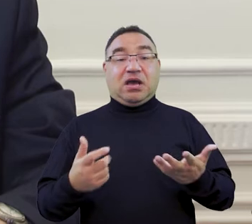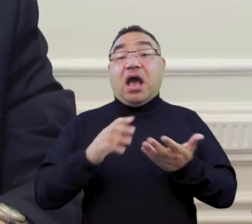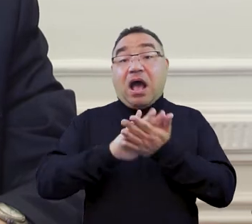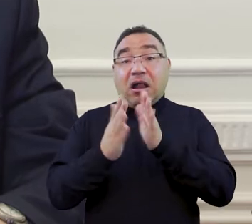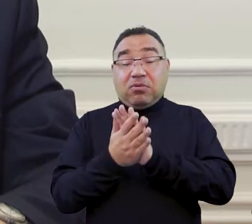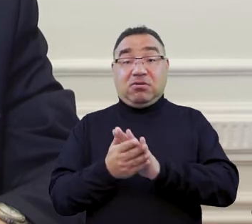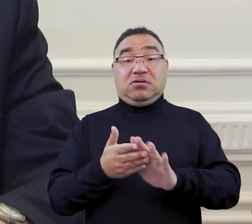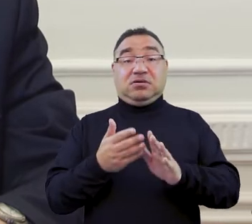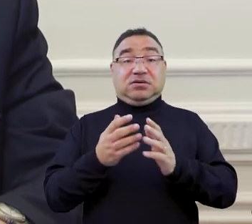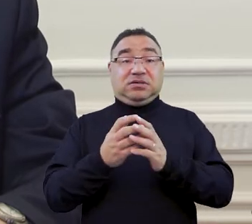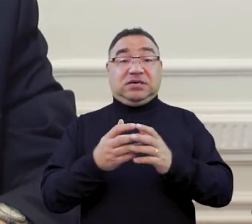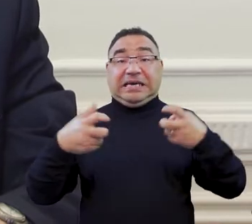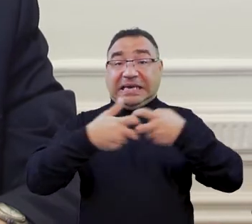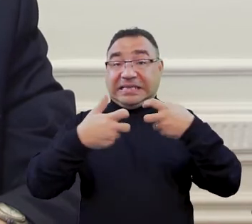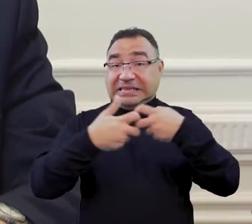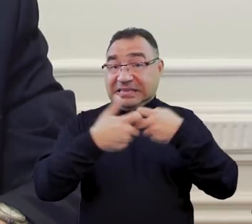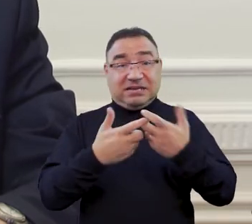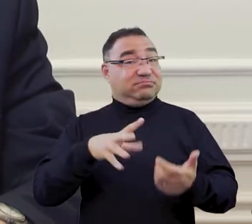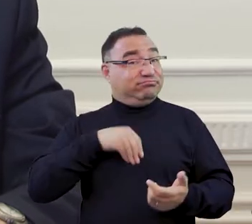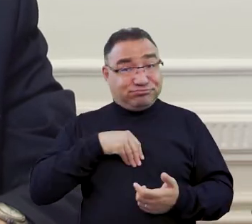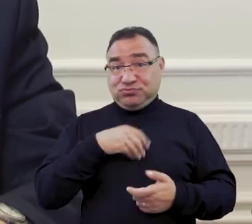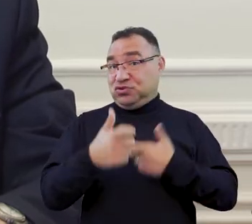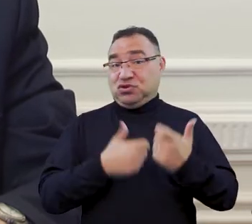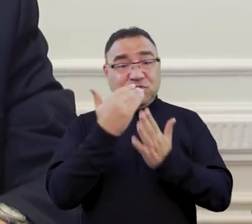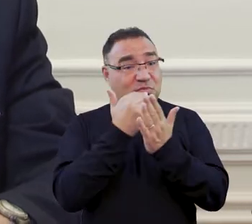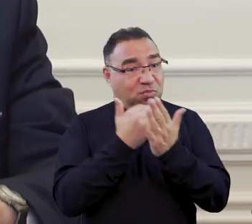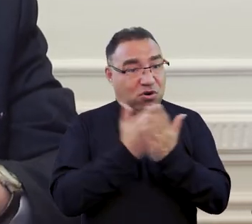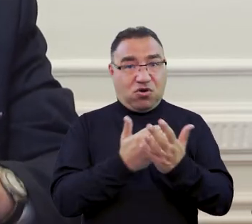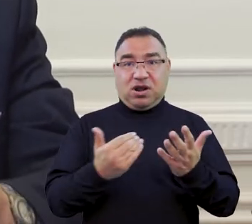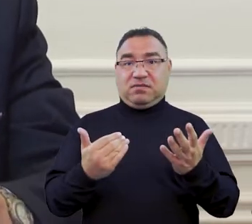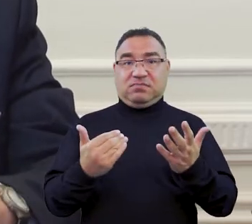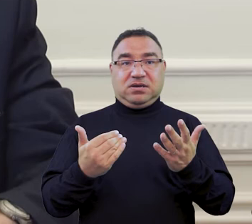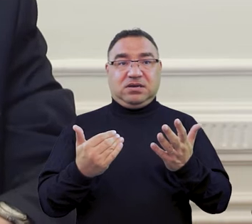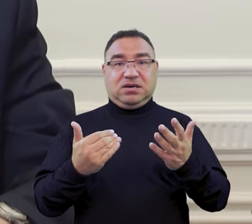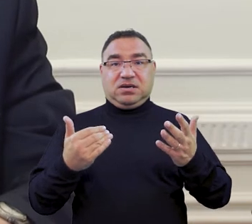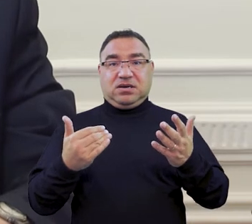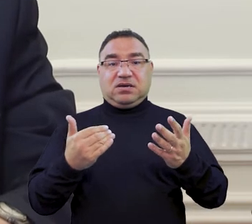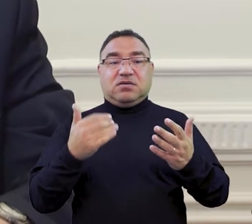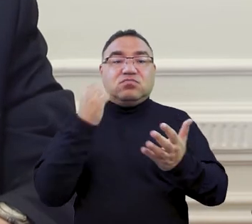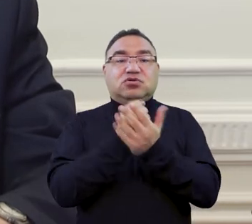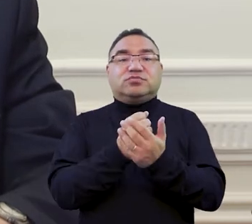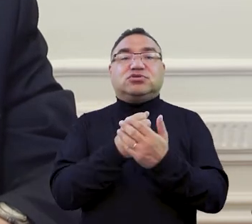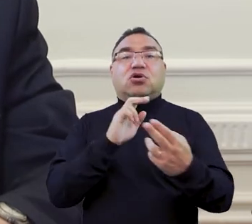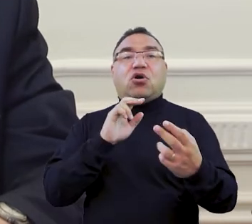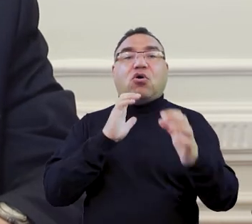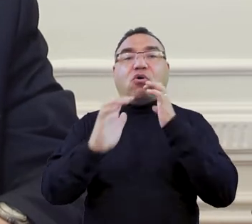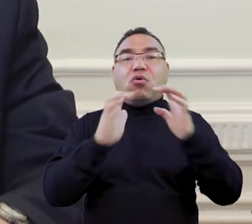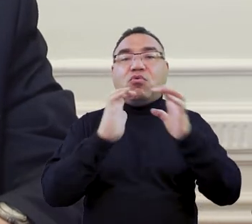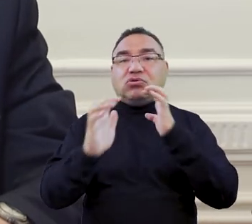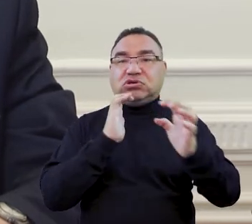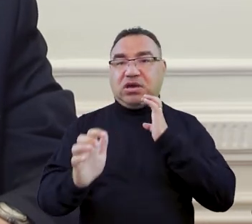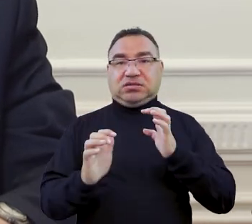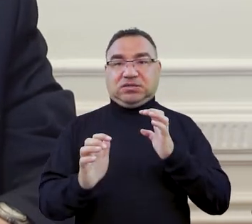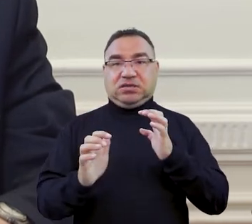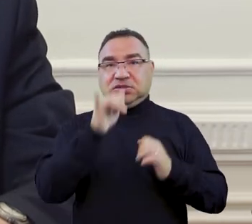odległość przy całej infrastrukturze, programowaniu, ale to musi być interakcja między studentami a osobami